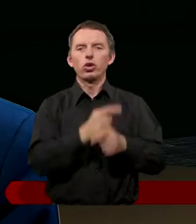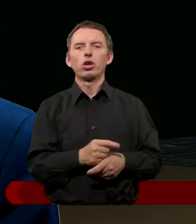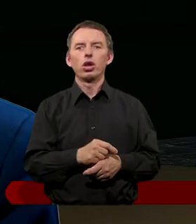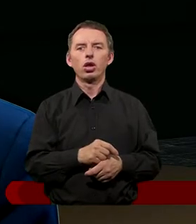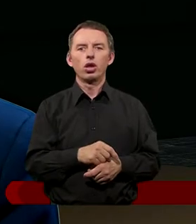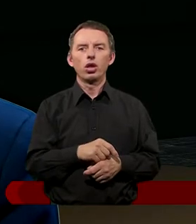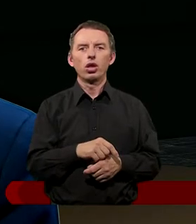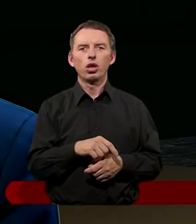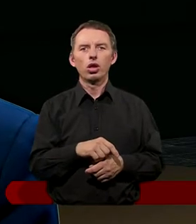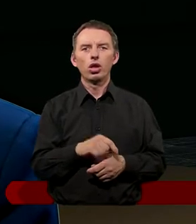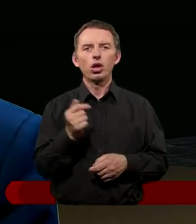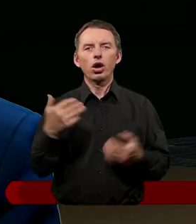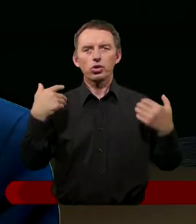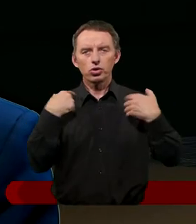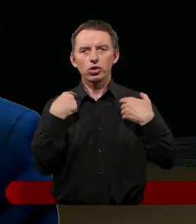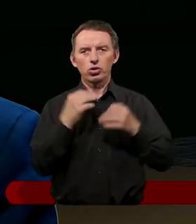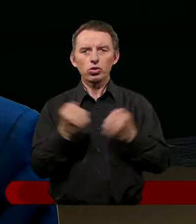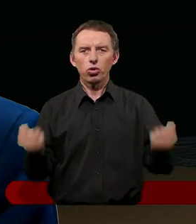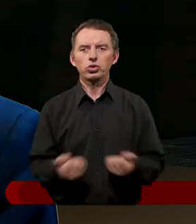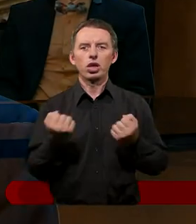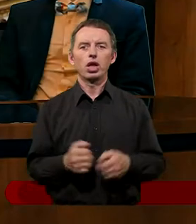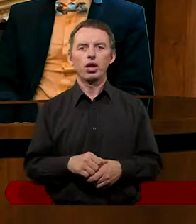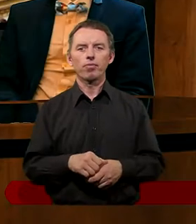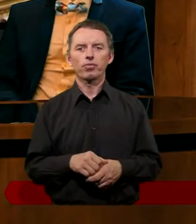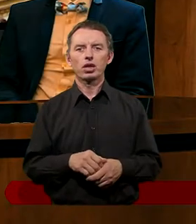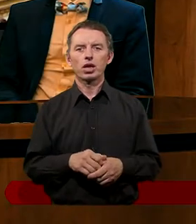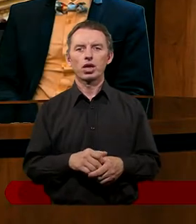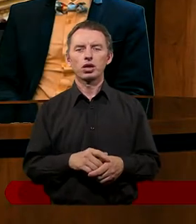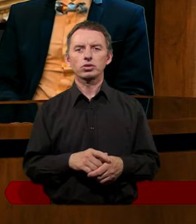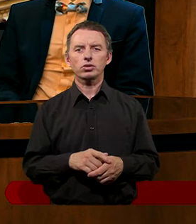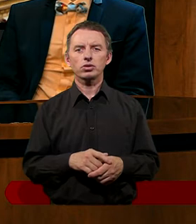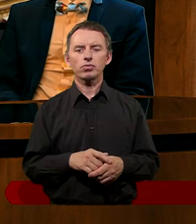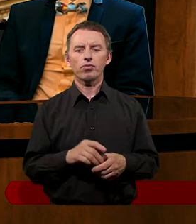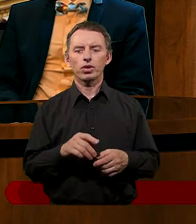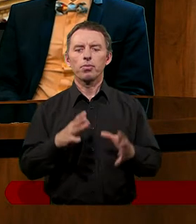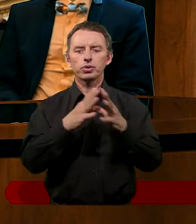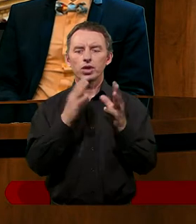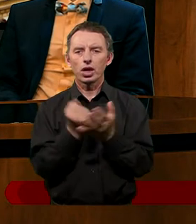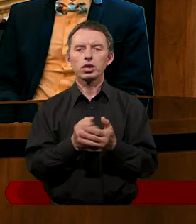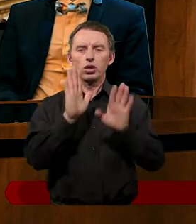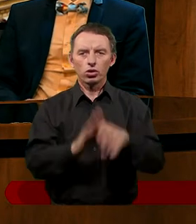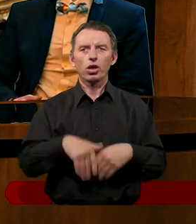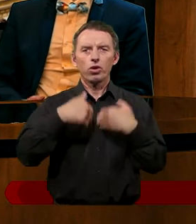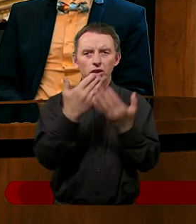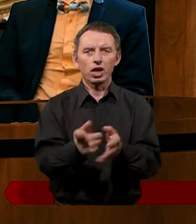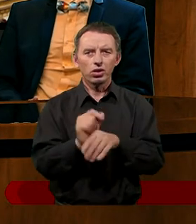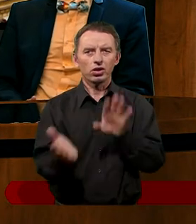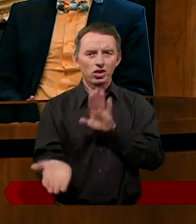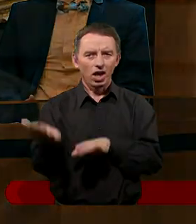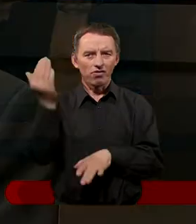takie niesamowite, że to jest taki pałac czasu, coś, co jest nie do ruszenia. Tak, przykazania zostały dane dawno.